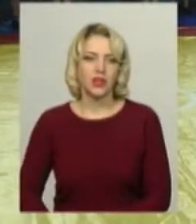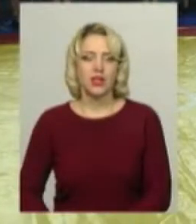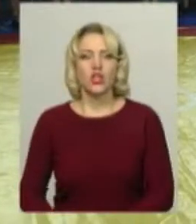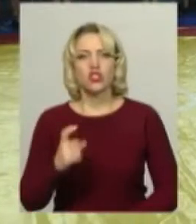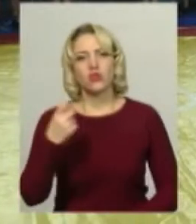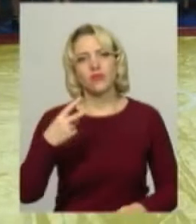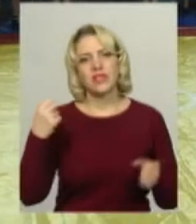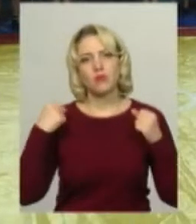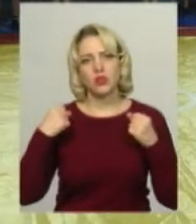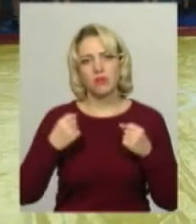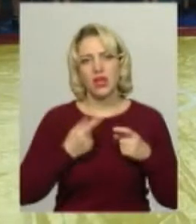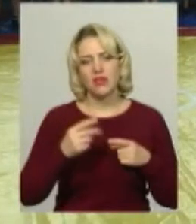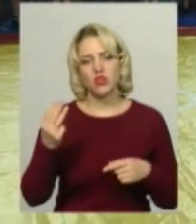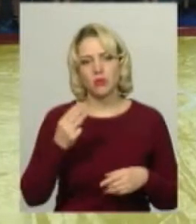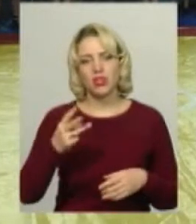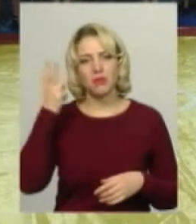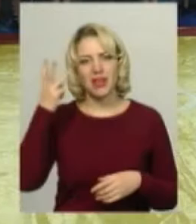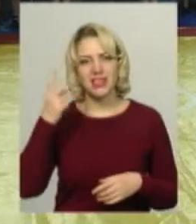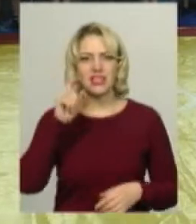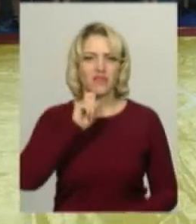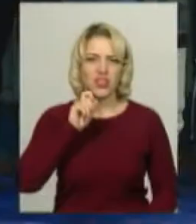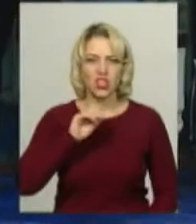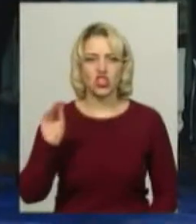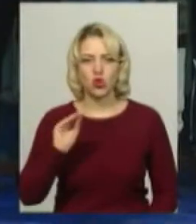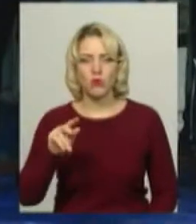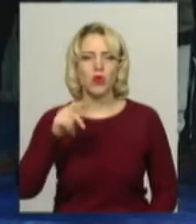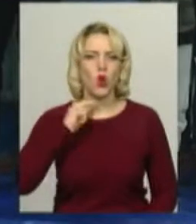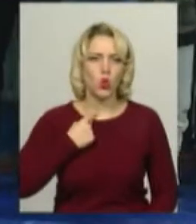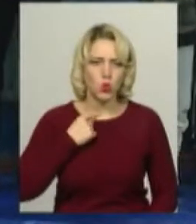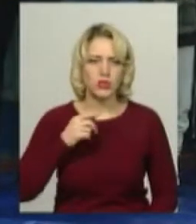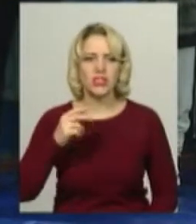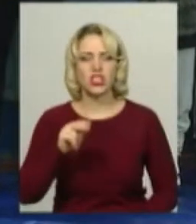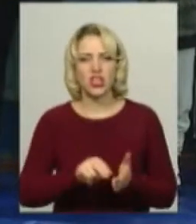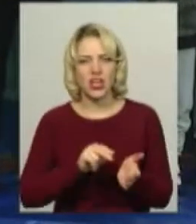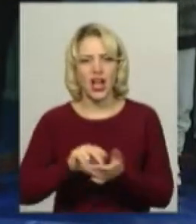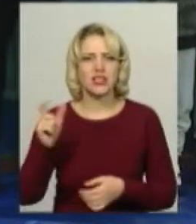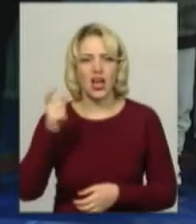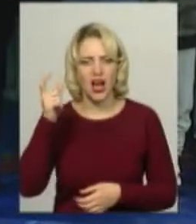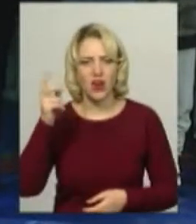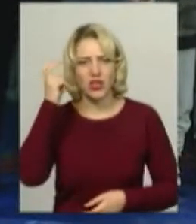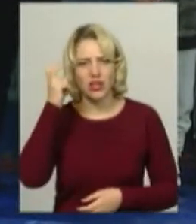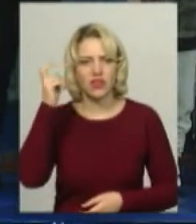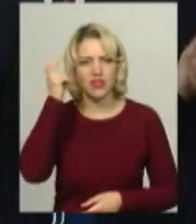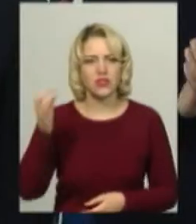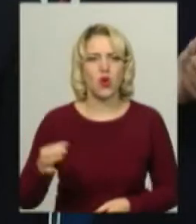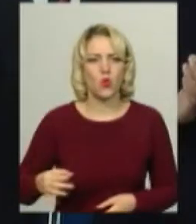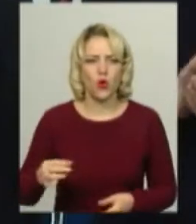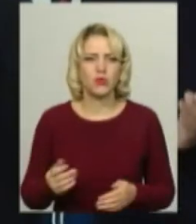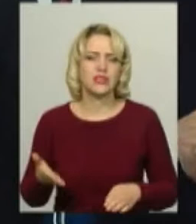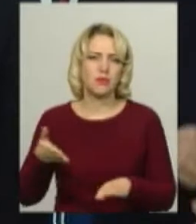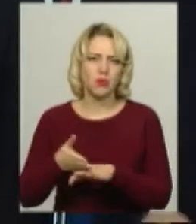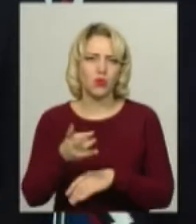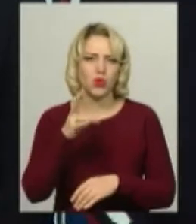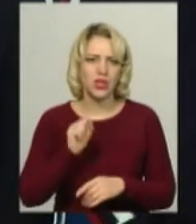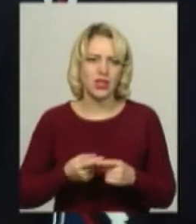120 спортсменів з Шепетівки, Хмельницької, Вінниці, Житомира, Луцька, Черкас, Харкова, Рівного, Києва та Київської області прибули на традиційний